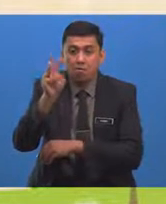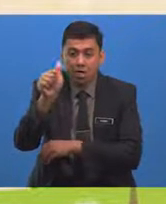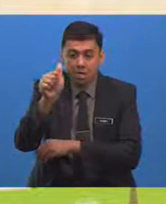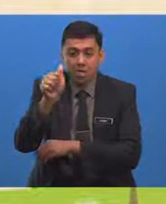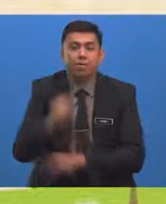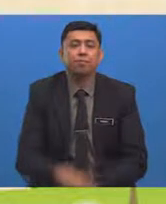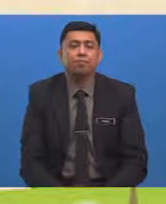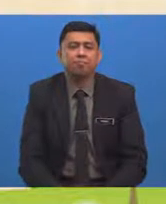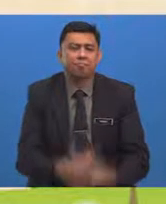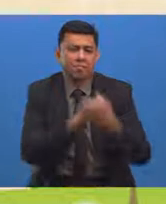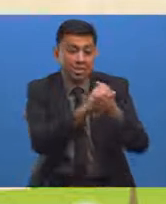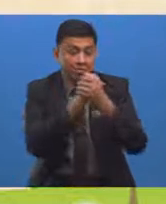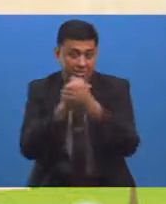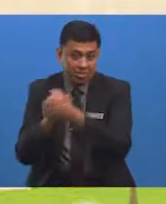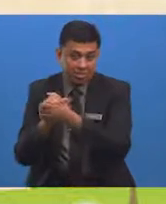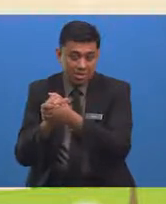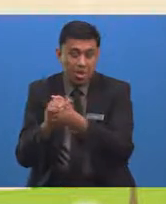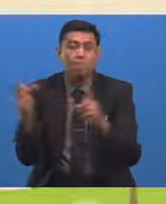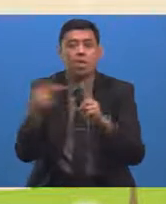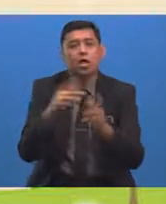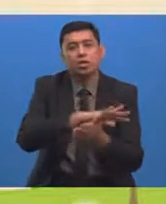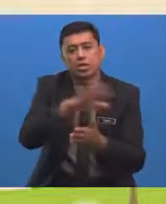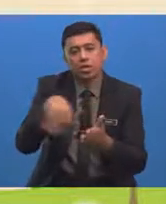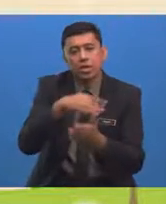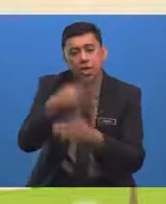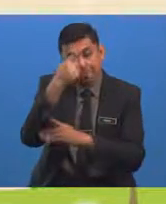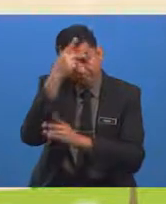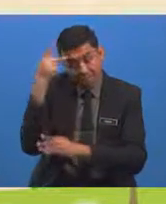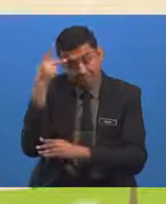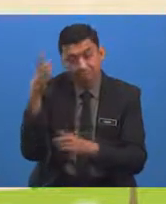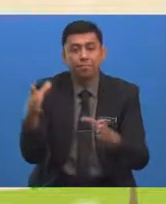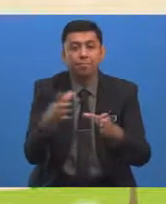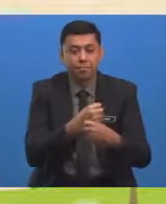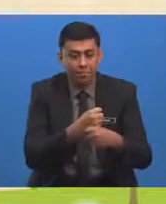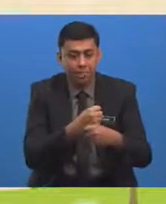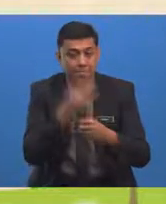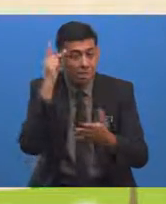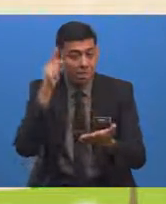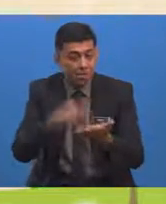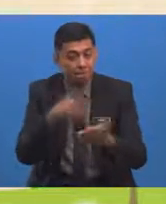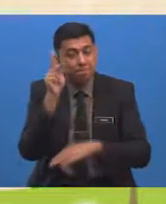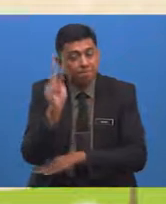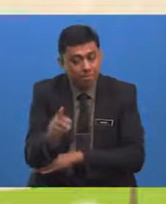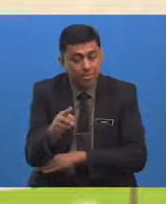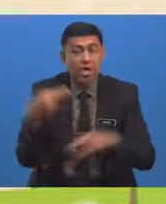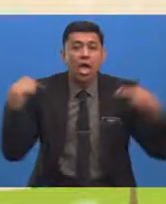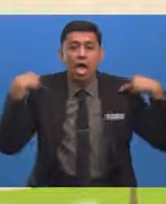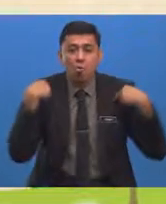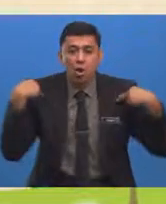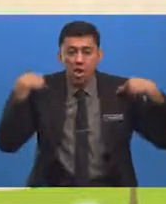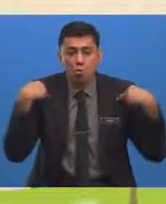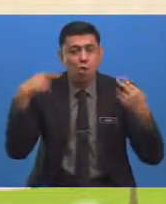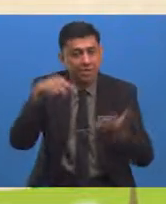Tahniah kepada kamu semua Kerana dapat mengenal pasti haiwan-haiwan ini